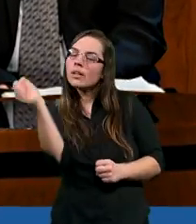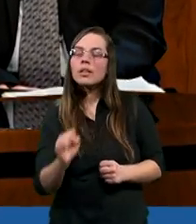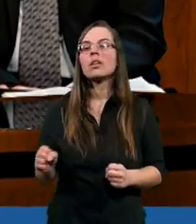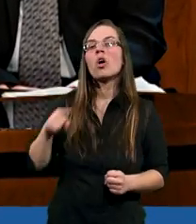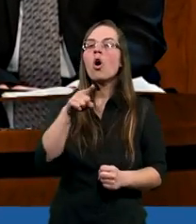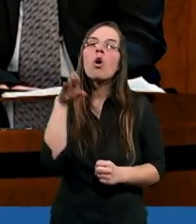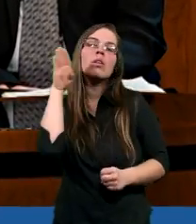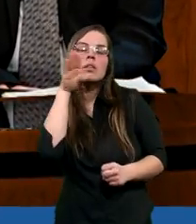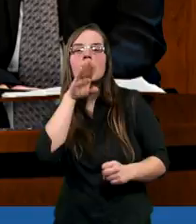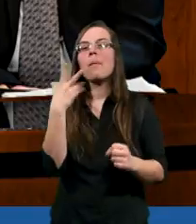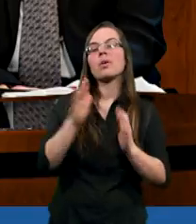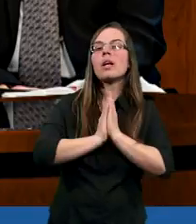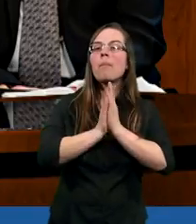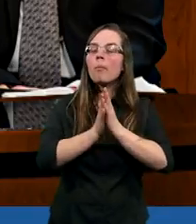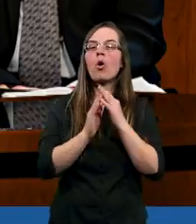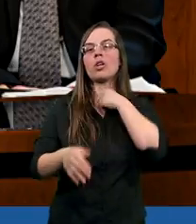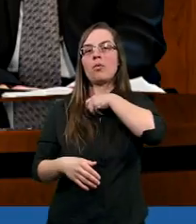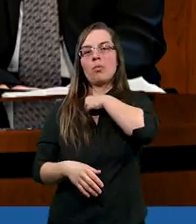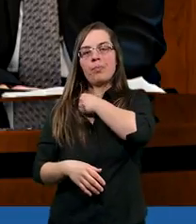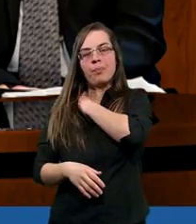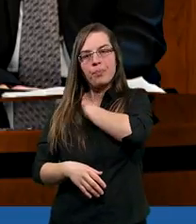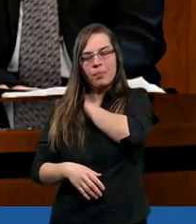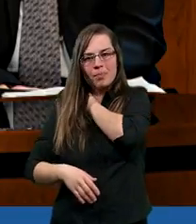o to samo nie poproszę dwa razy.